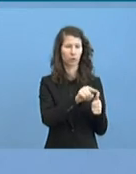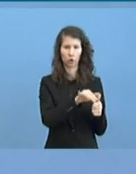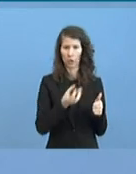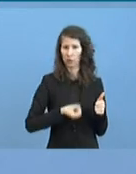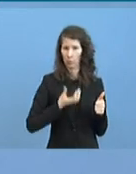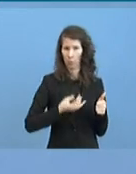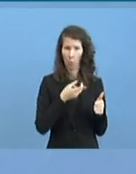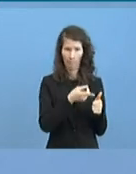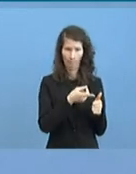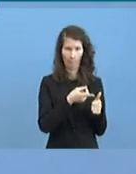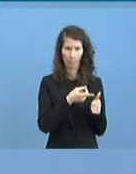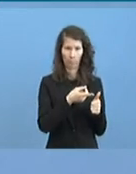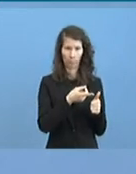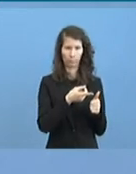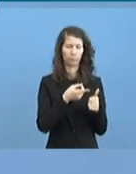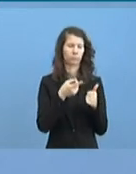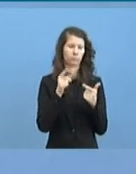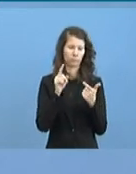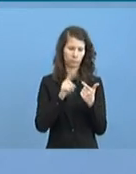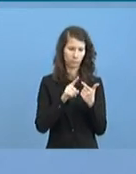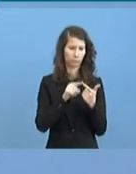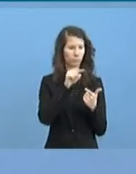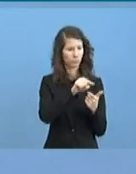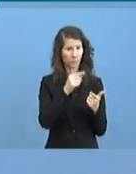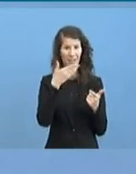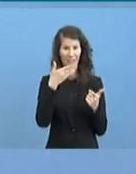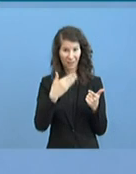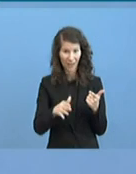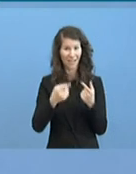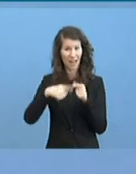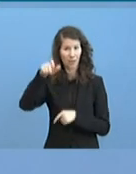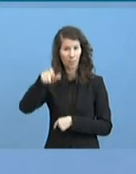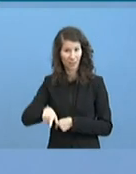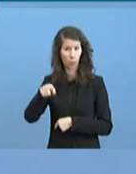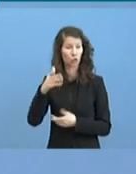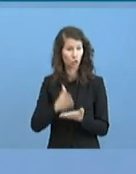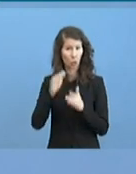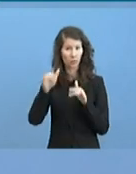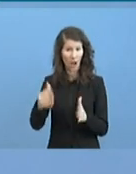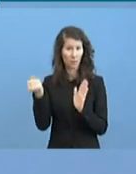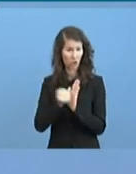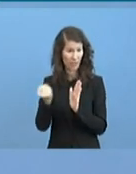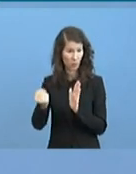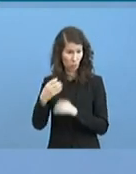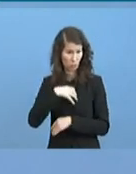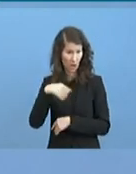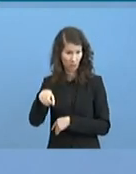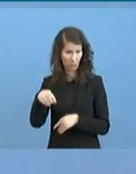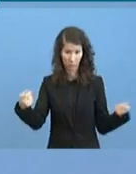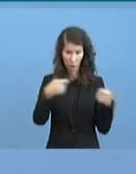Dabei sind folgende Fragen wichtig. Also hatten die Kontakt zu einem bestätigten Fall? Gehören sie zu einer Risikogruppe?